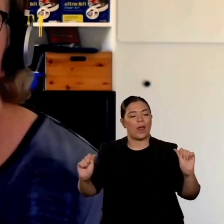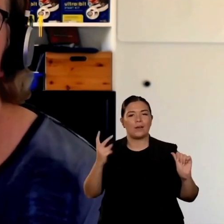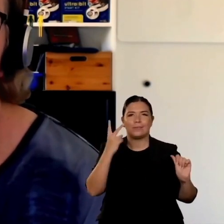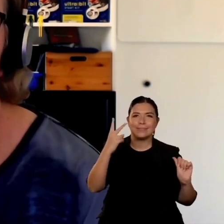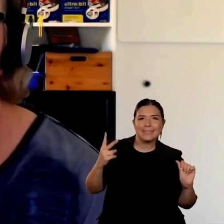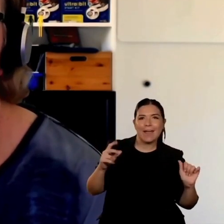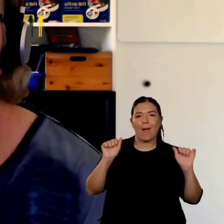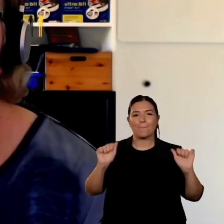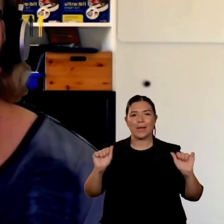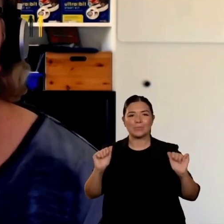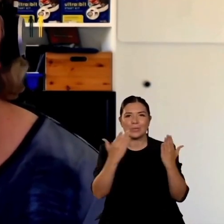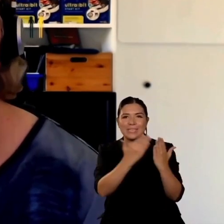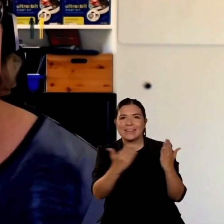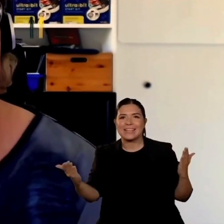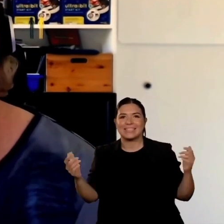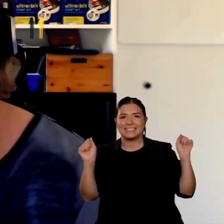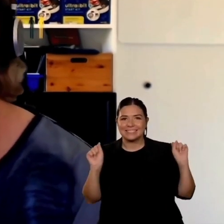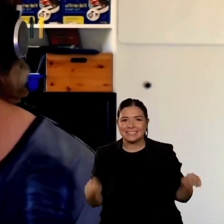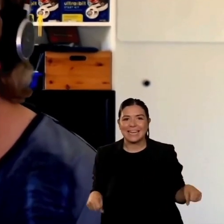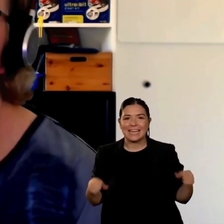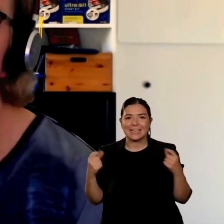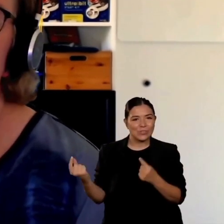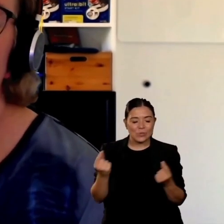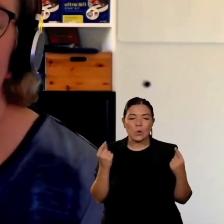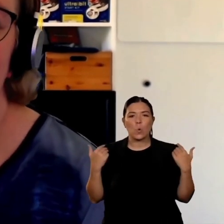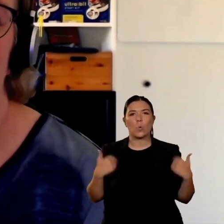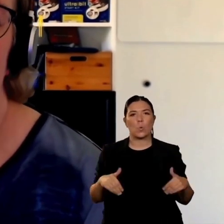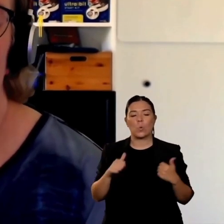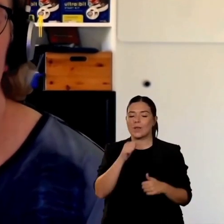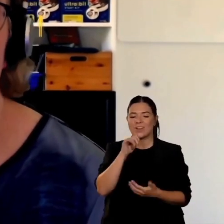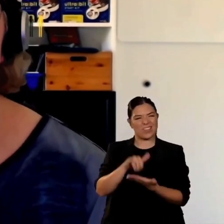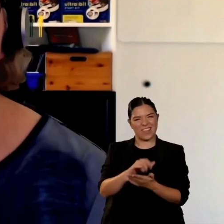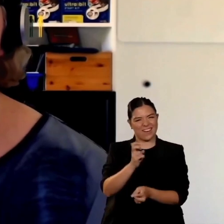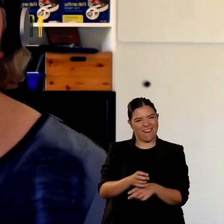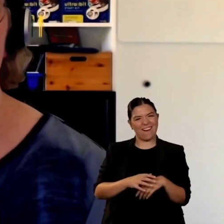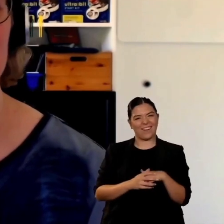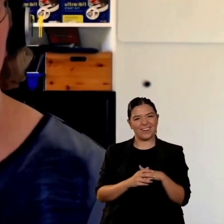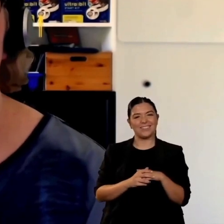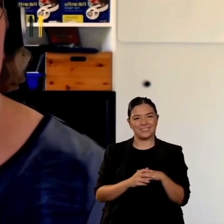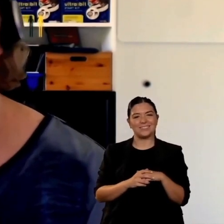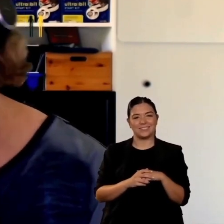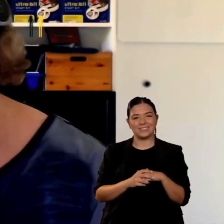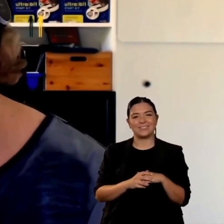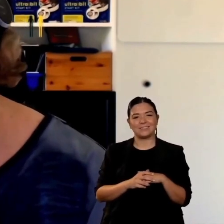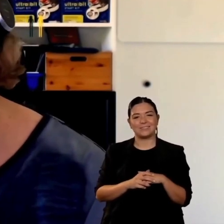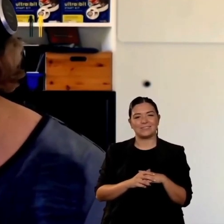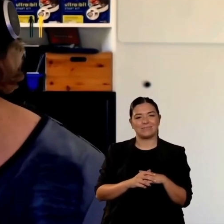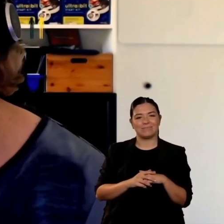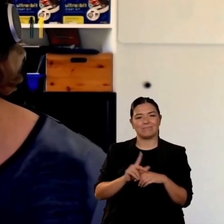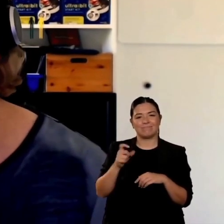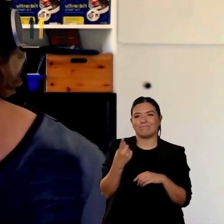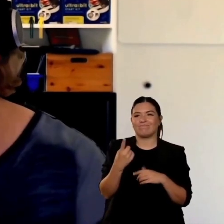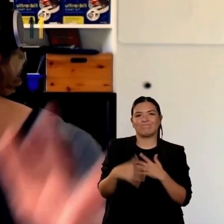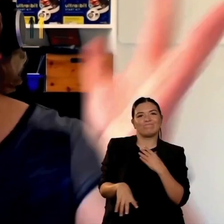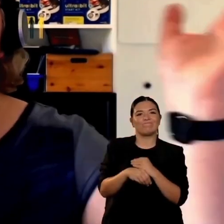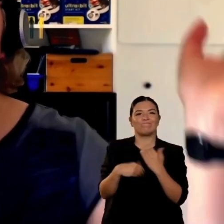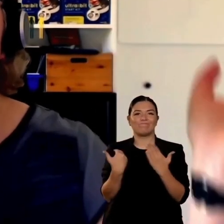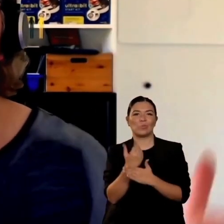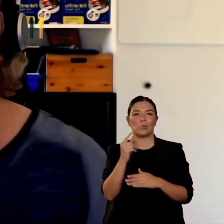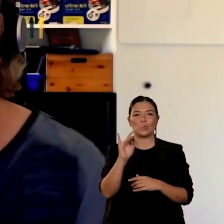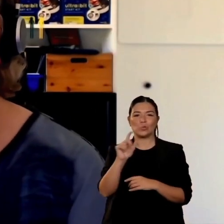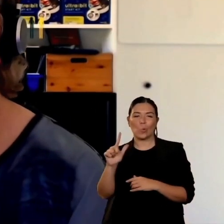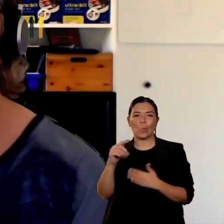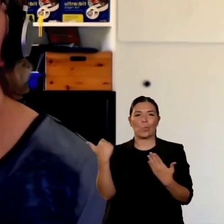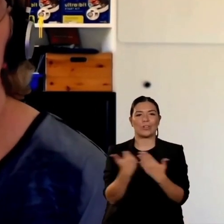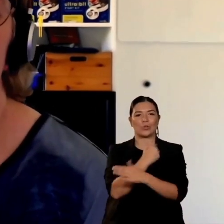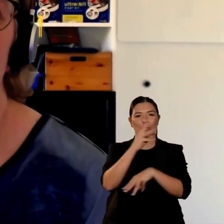ventaglio per loro un mondo si apre il mondo su come esprimersi ascolteremo da Mr. Ken che è a Bangladesh e